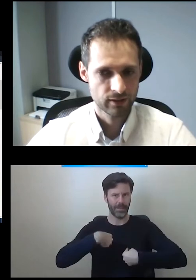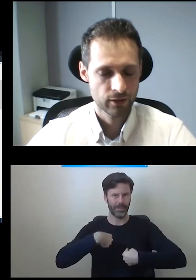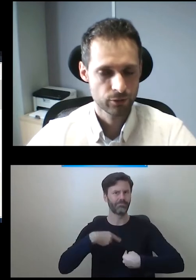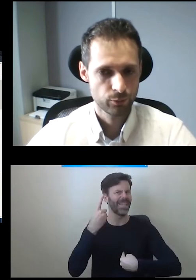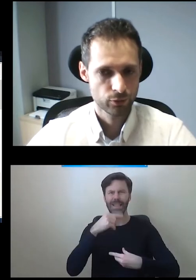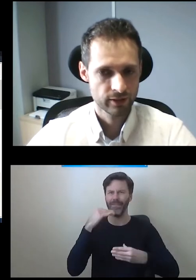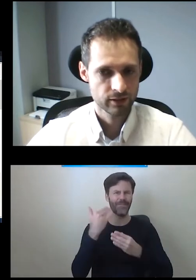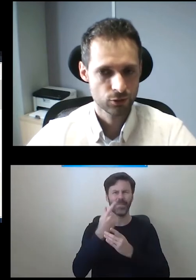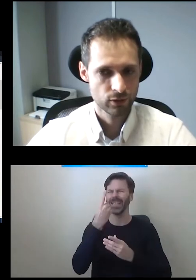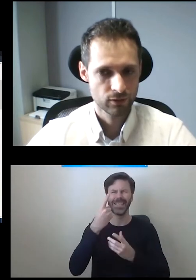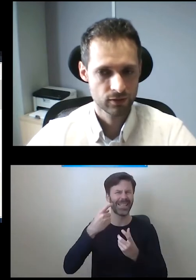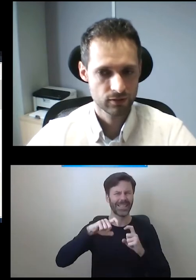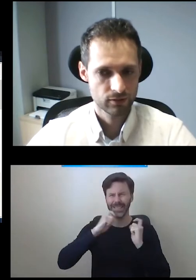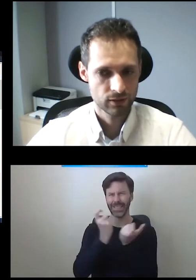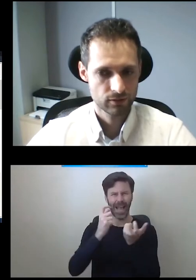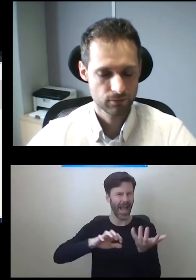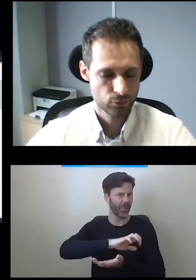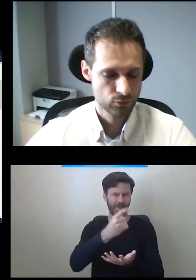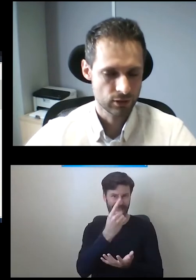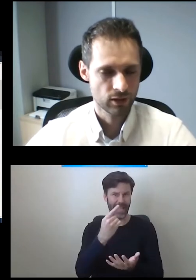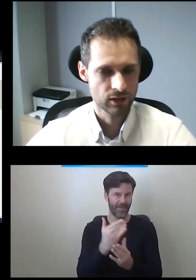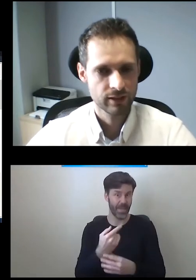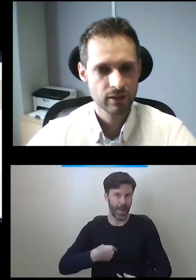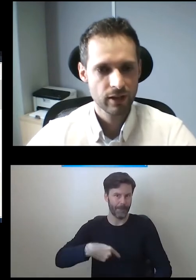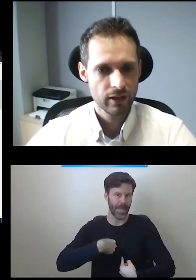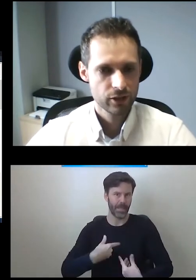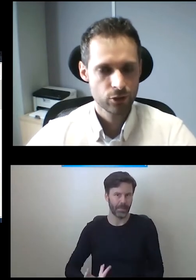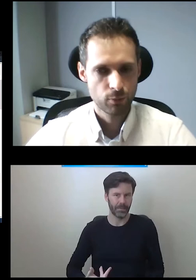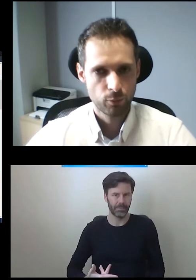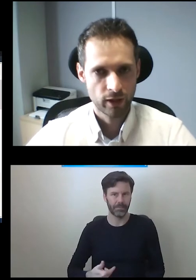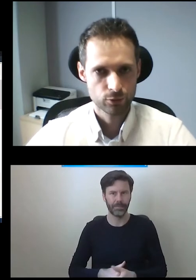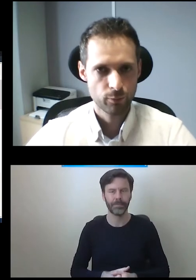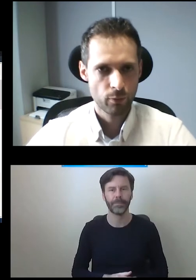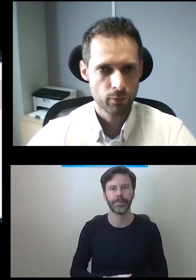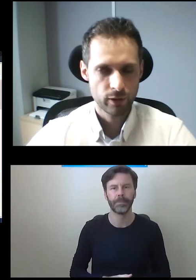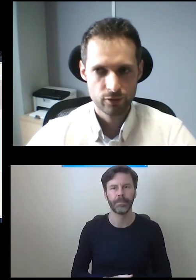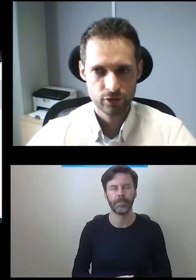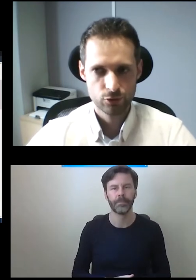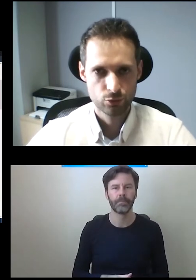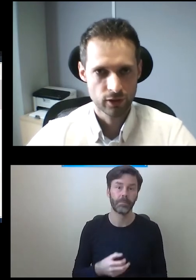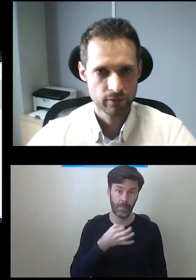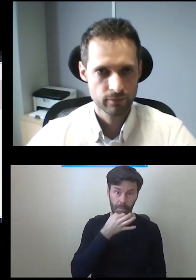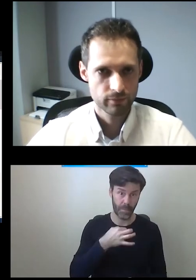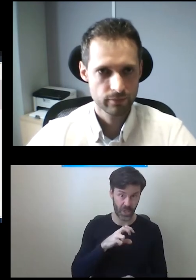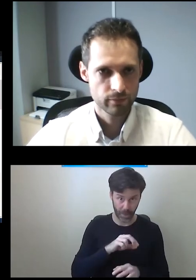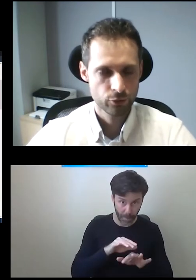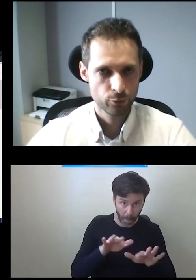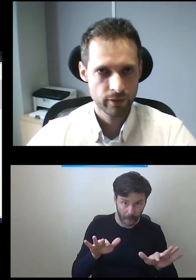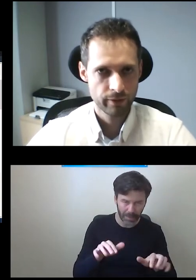takiego typu rozwiązania stosuje, więc jest krótka droga dla nas. Jeśli chodzi o popularność, bo popularność jest duża.